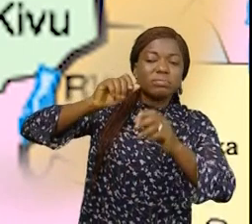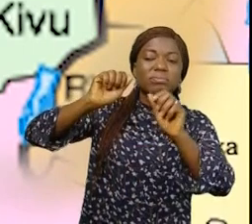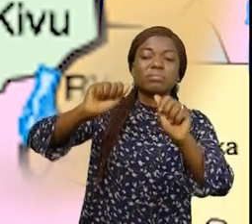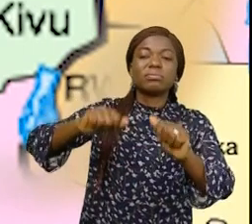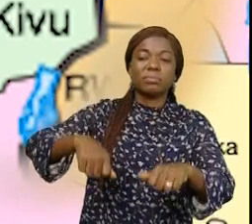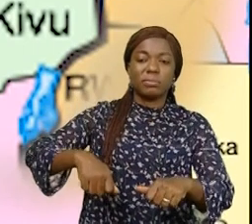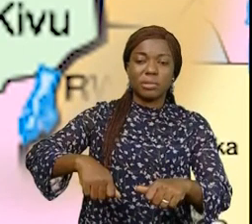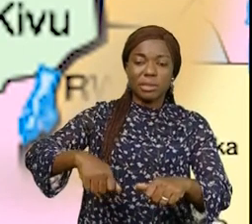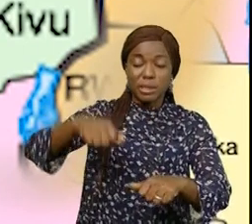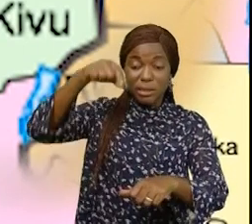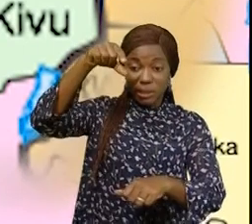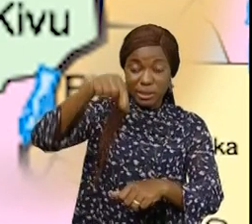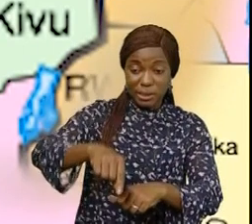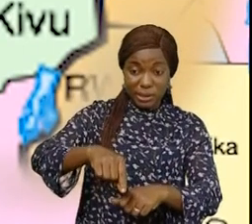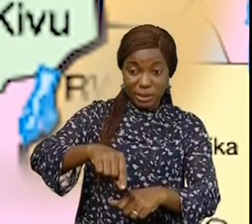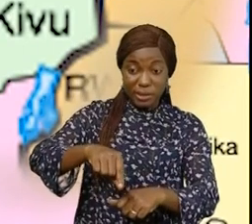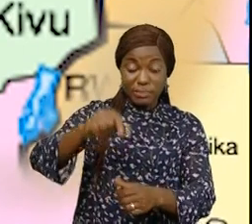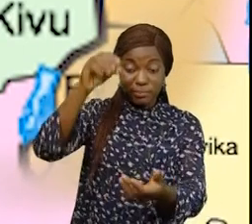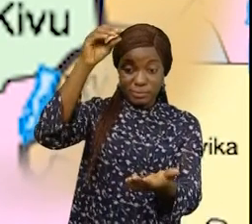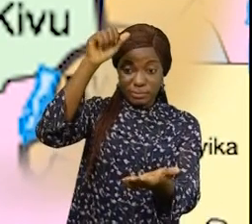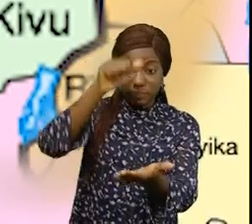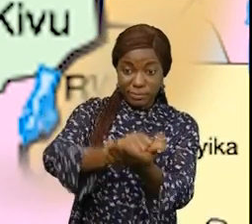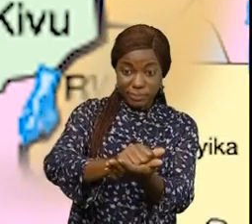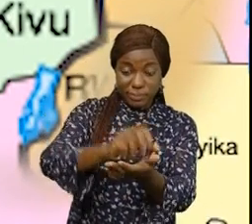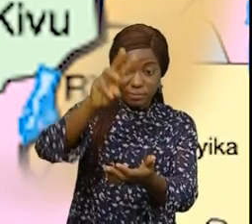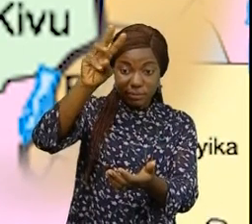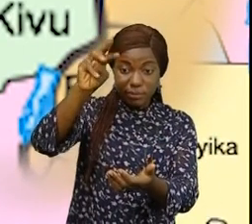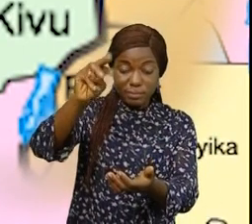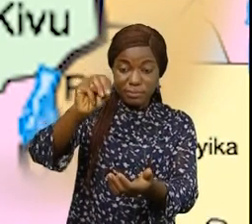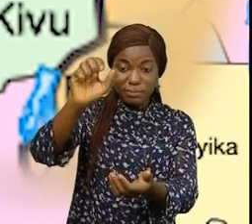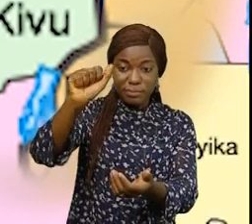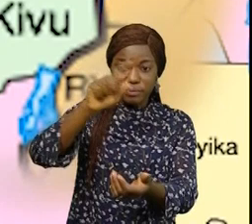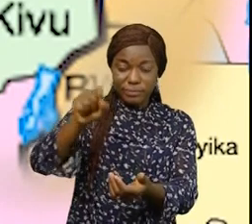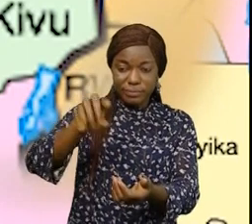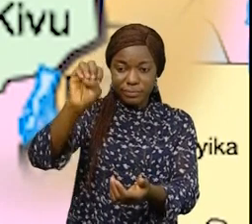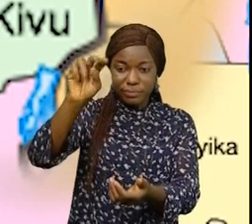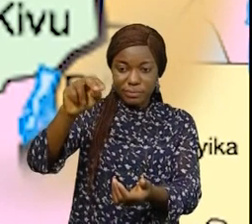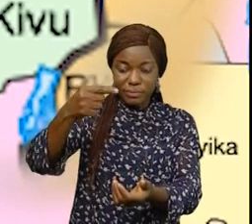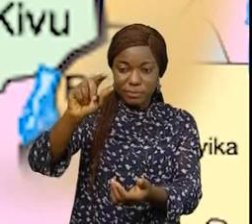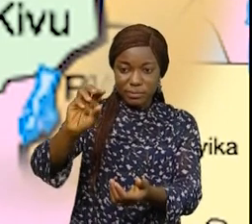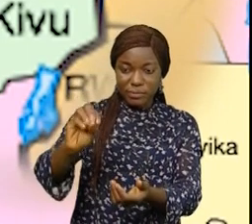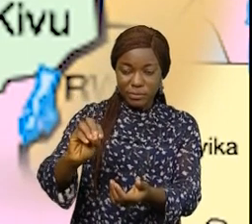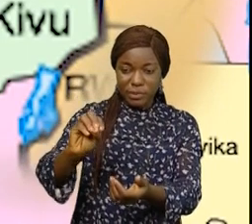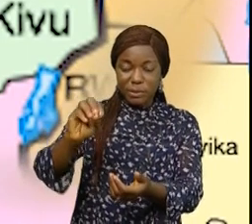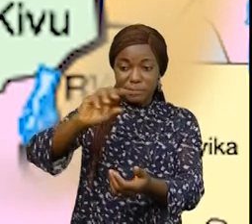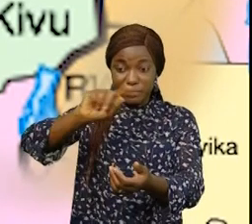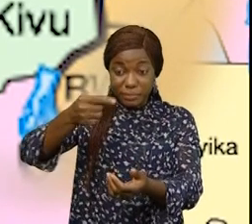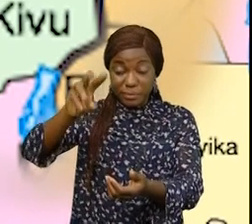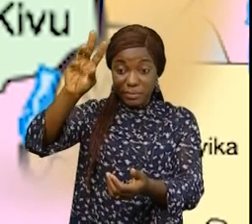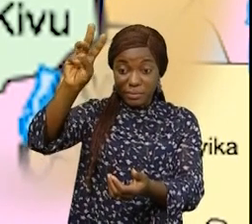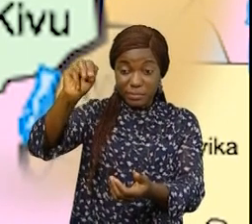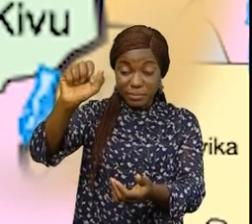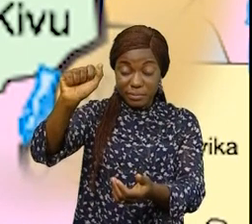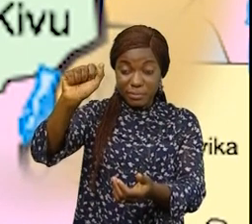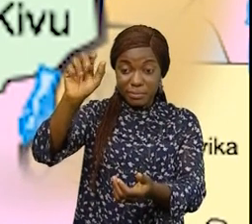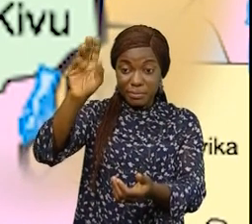les quartiers ci-après Majengo, Mabangas Nord, Mabangas